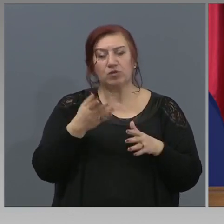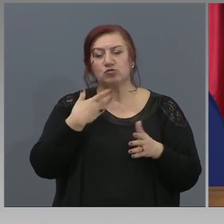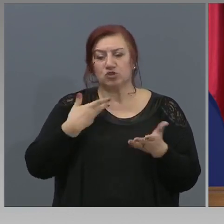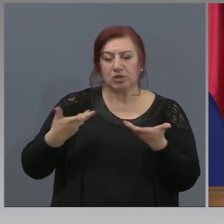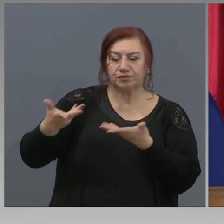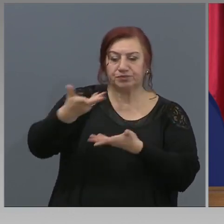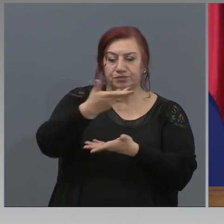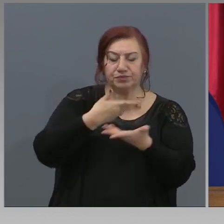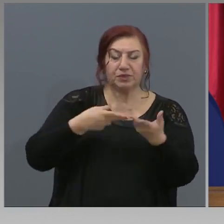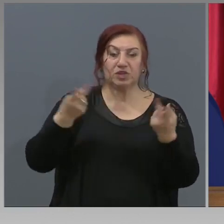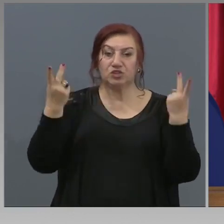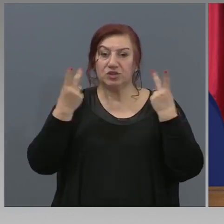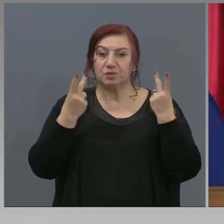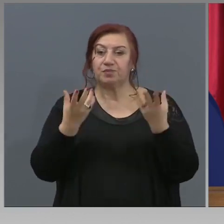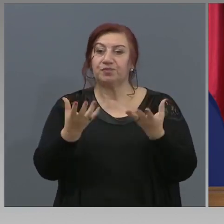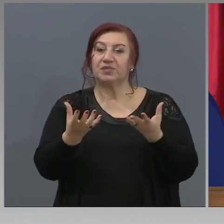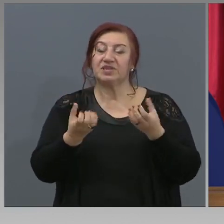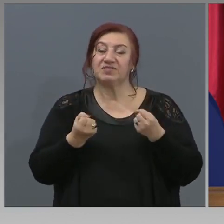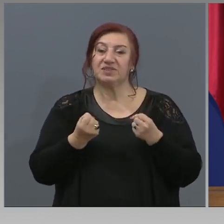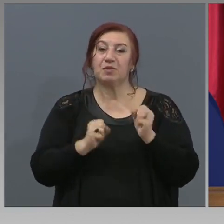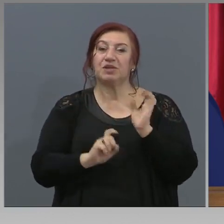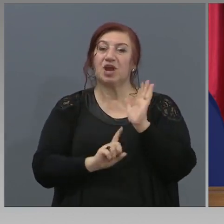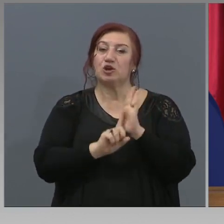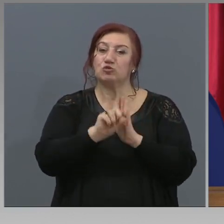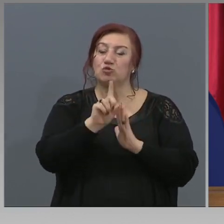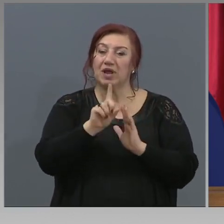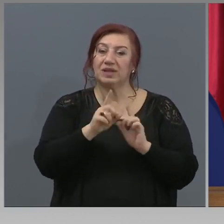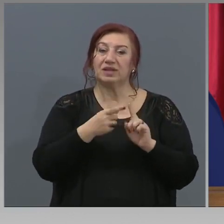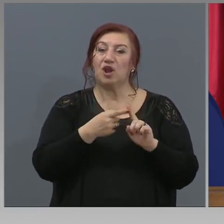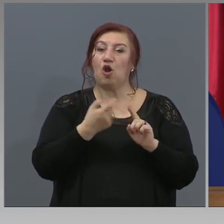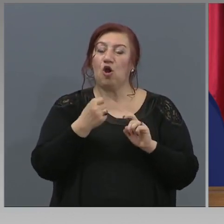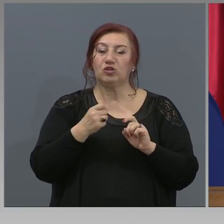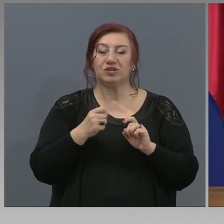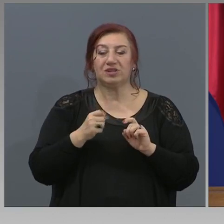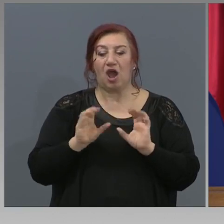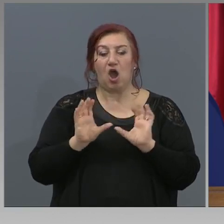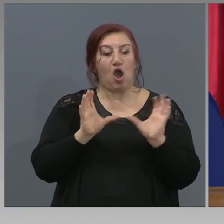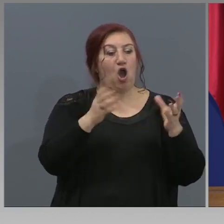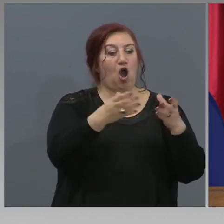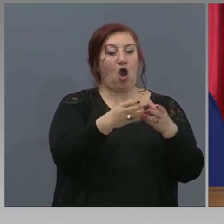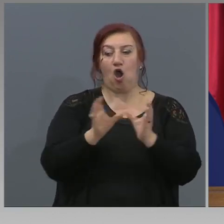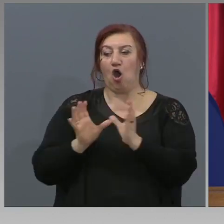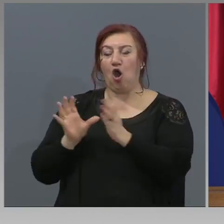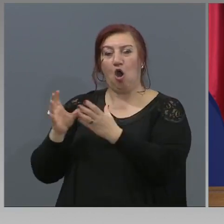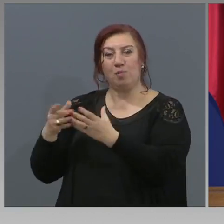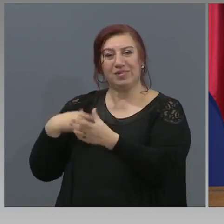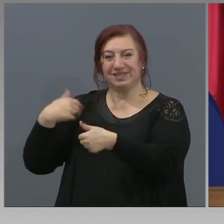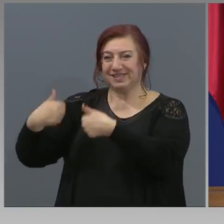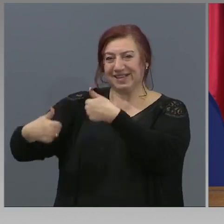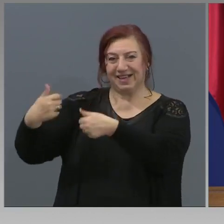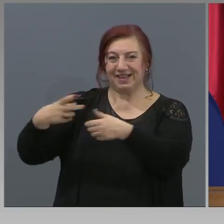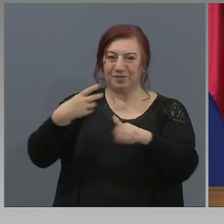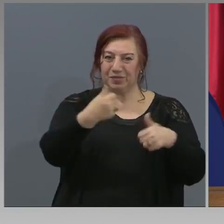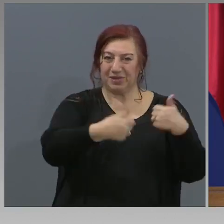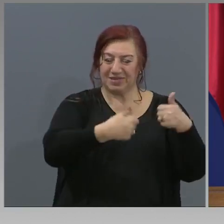съгласуваме, да се вземат резултатите от областните кръгови при